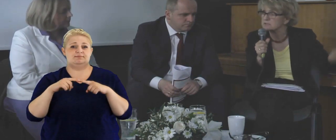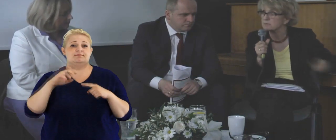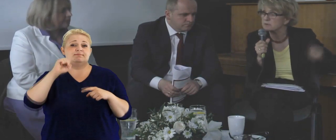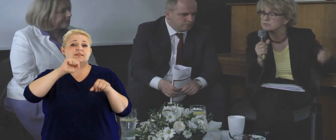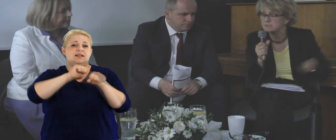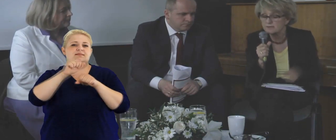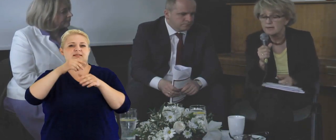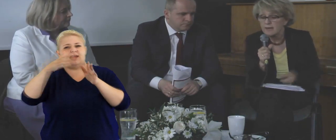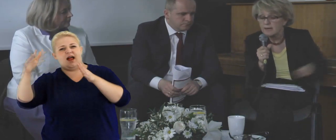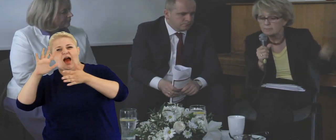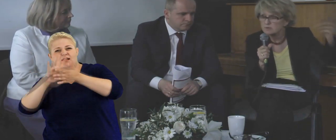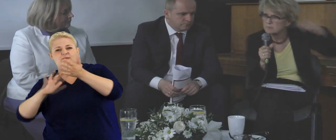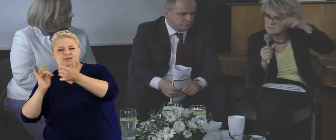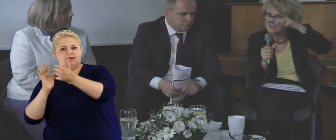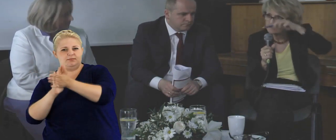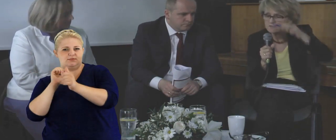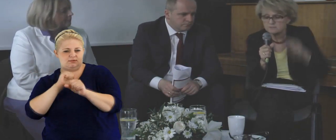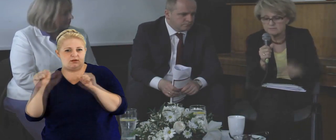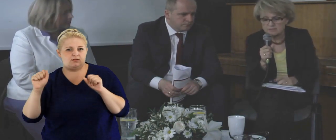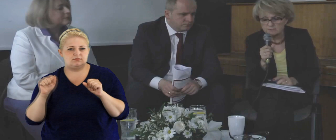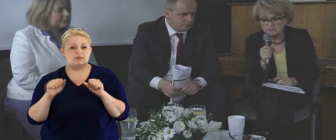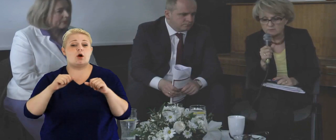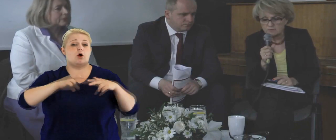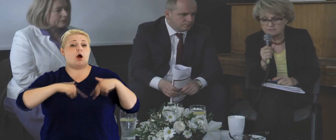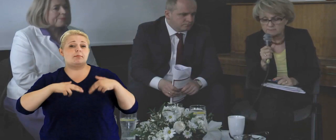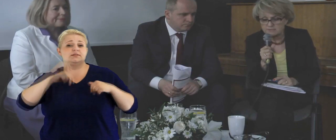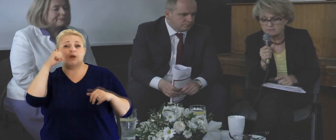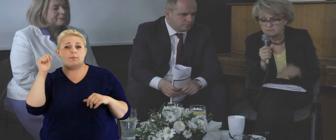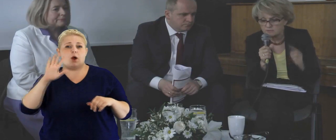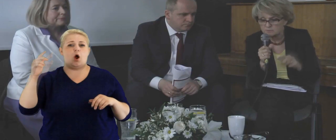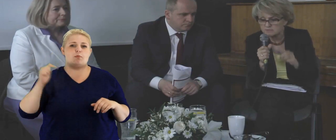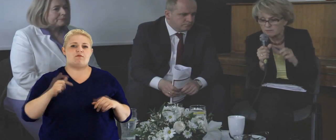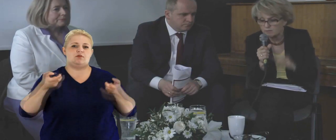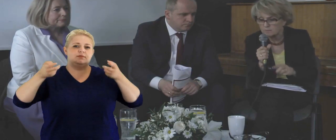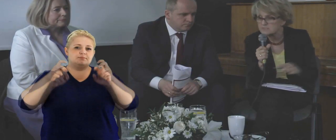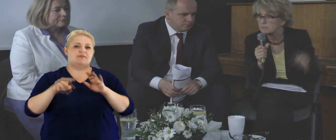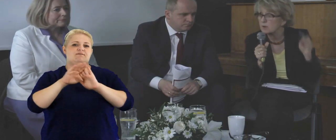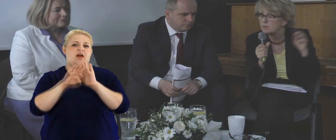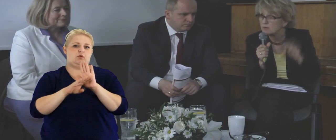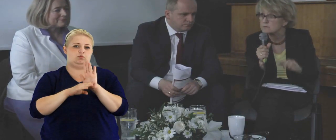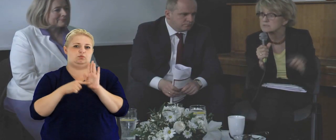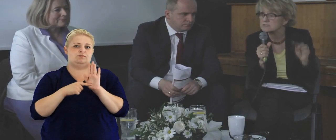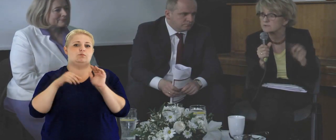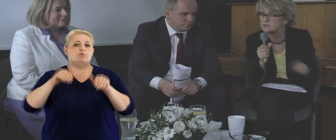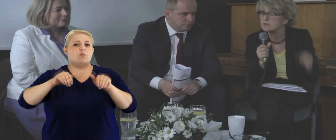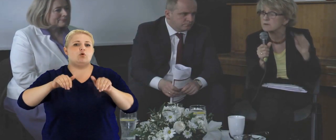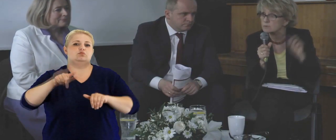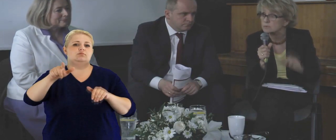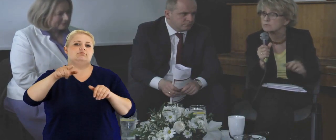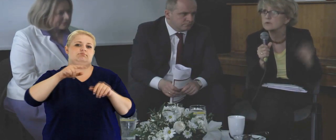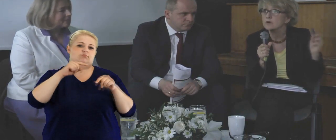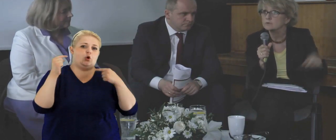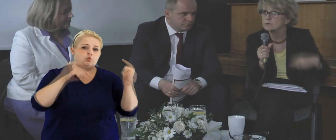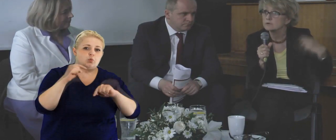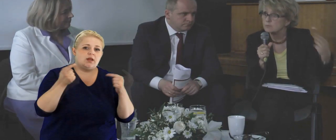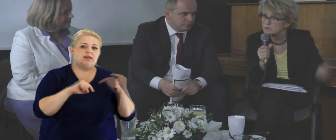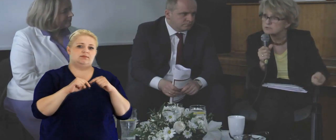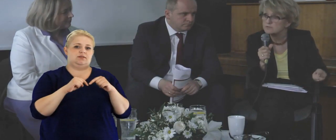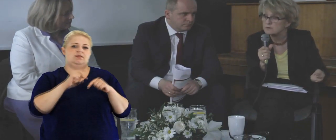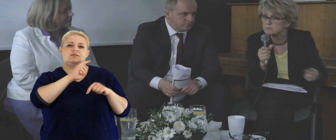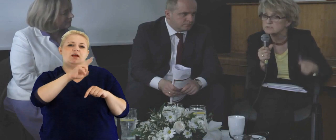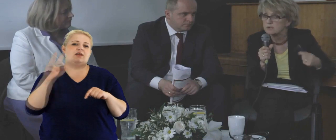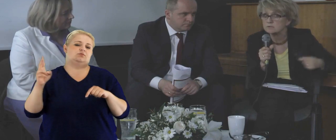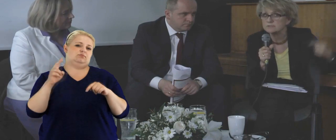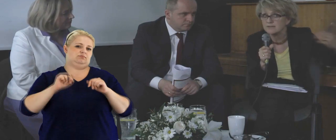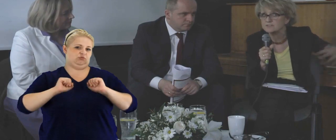sprawach wszystkich polityk, a potem jest gdzieś, właśnie w tym dalszym artykule, jest zapisane, że Komisja Europejska ma obowiązek stworzenia warunków, które to